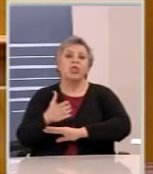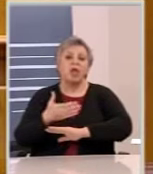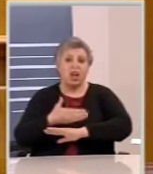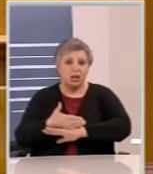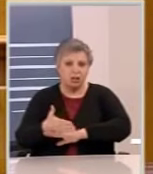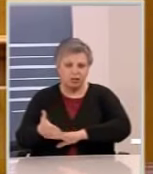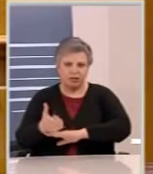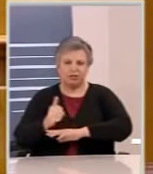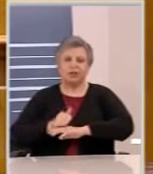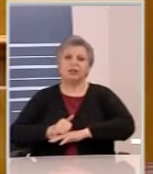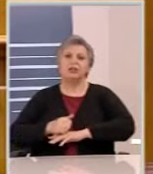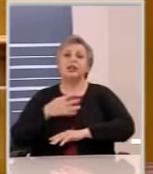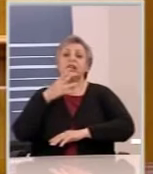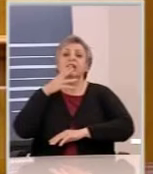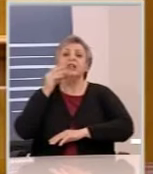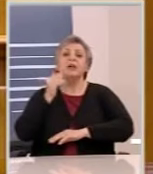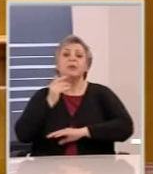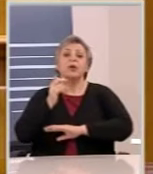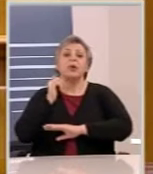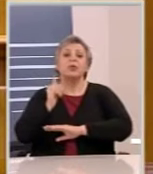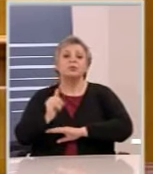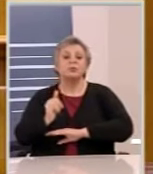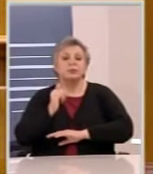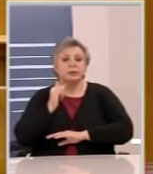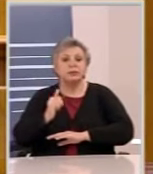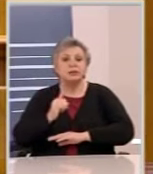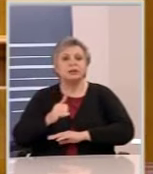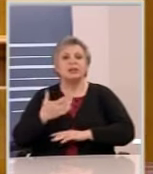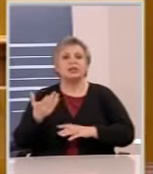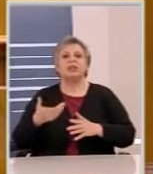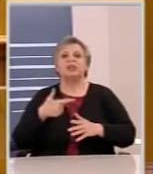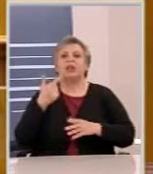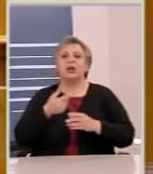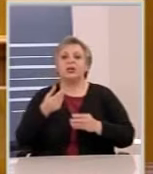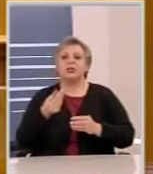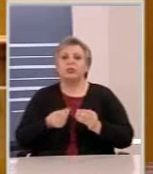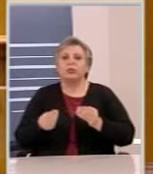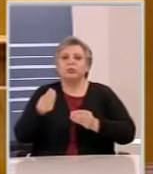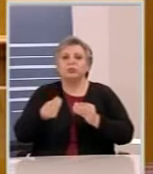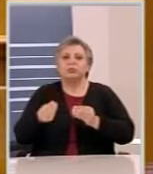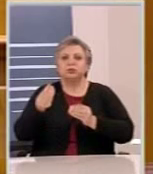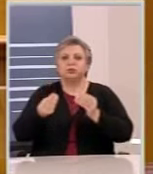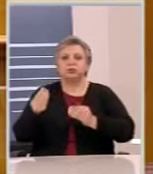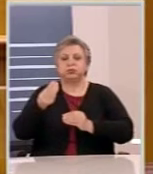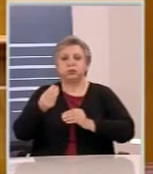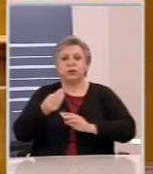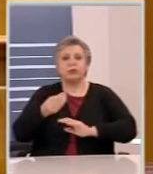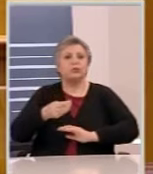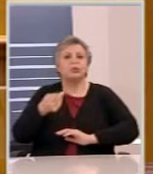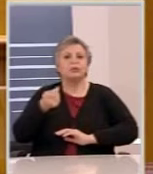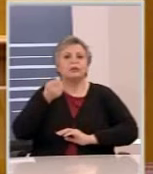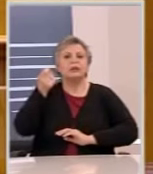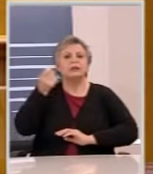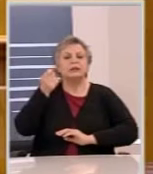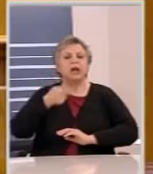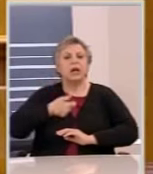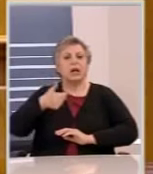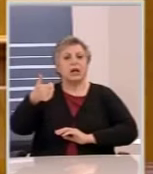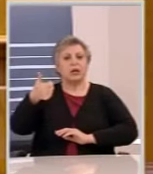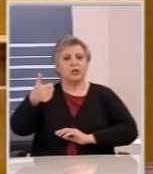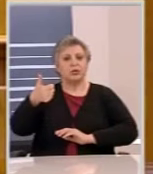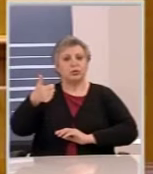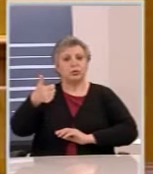και όσο αργείτε τόσο μεγαλώνει ο λογαριασμός, κλείστε άρον άρον. Και όταν